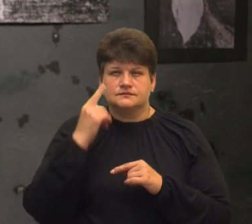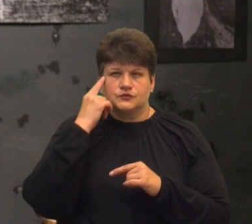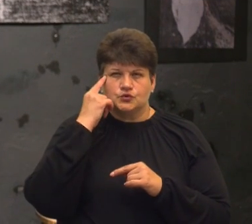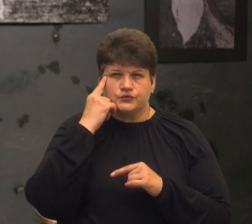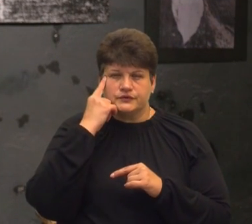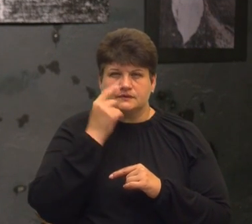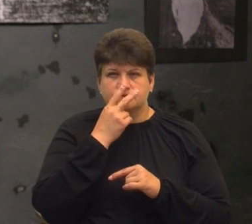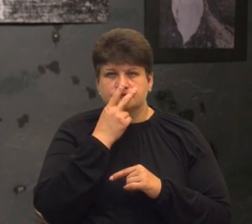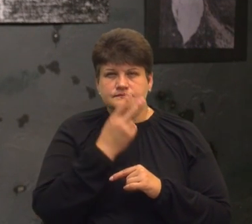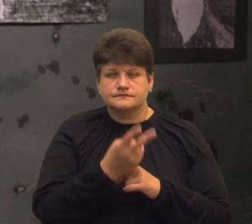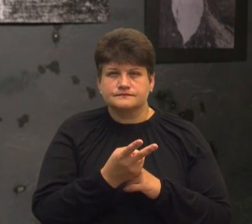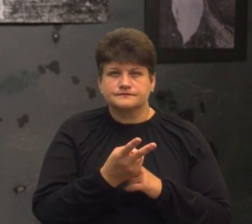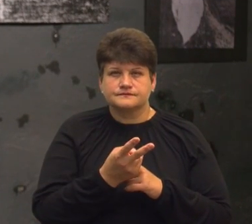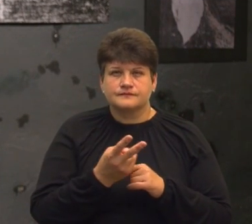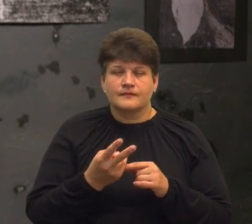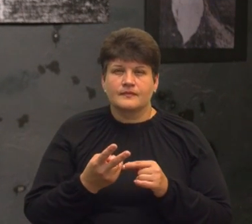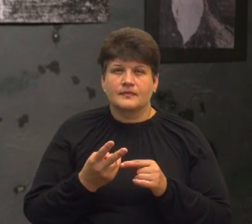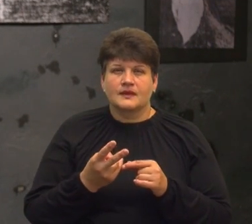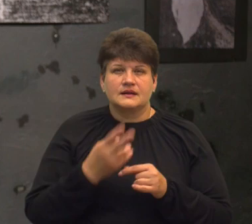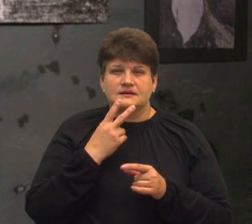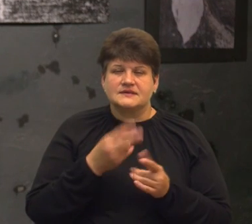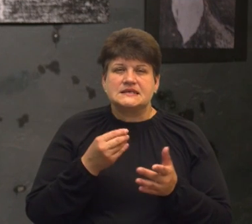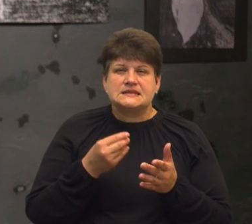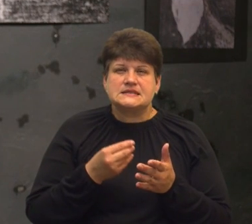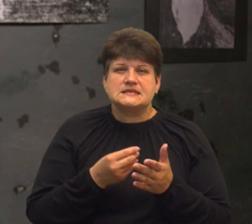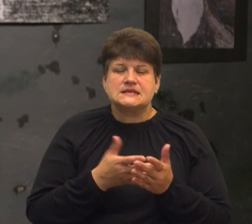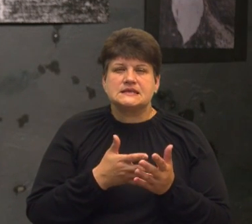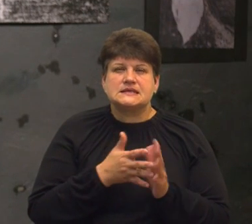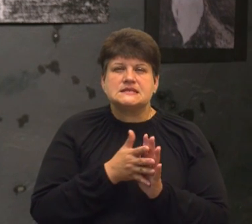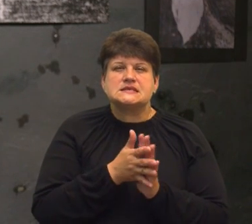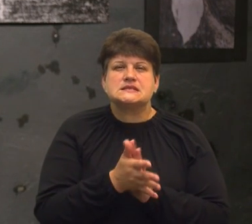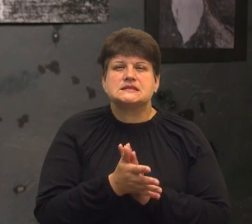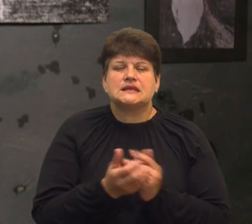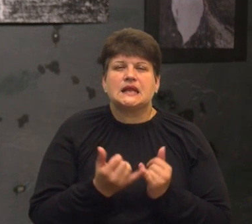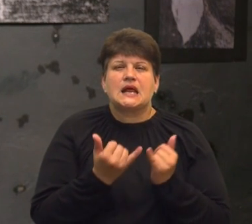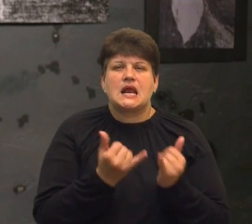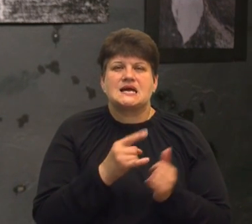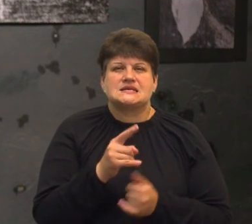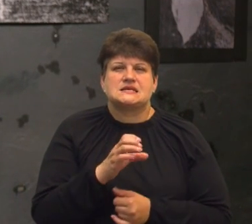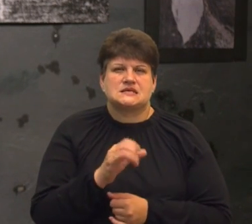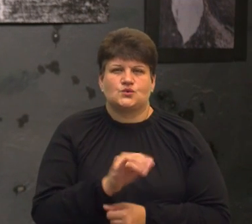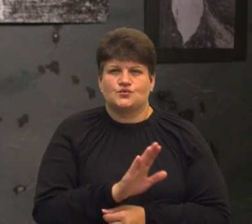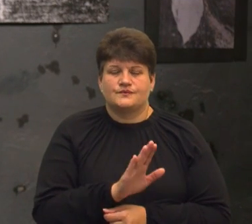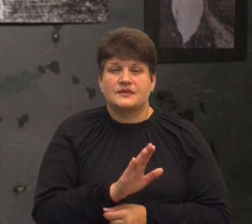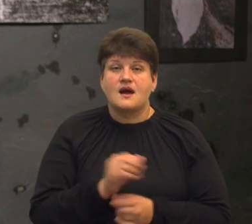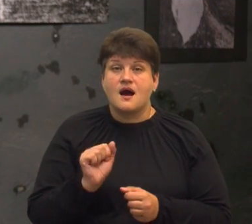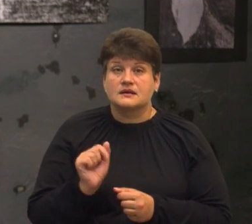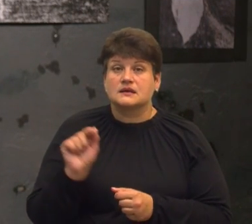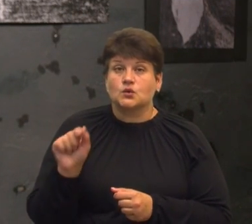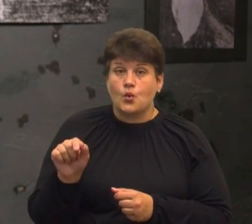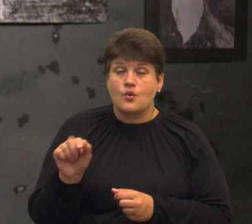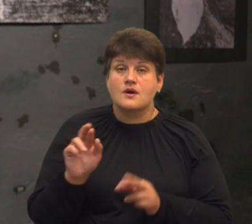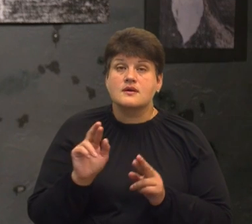дивився це не крізь призму цінності для ЗСУ оцього, а крізь то, як